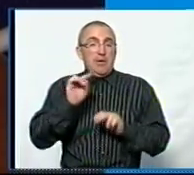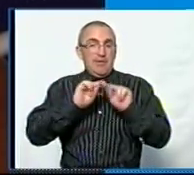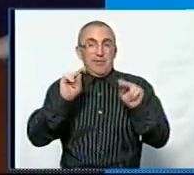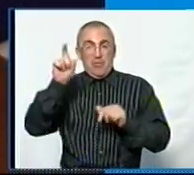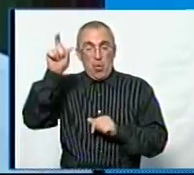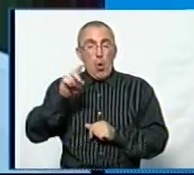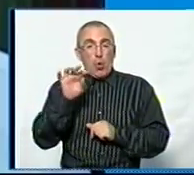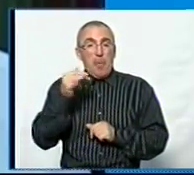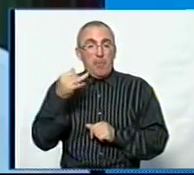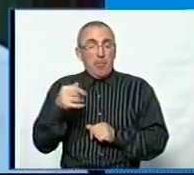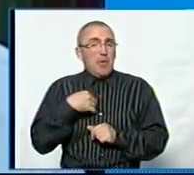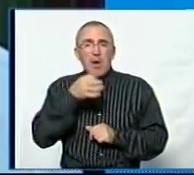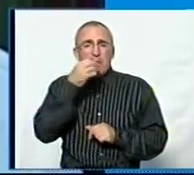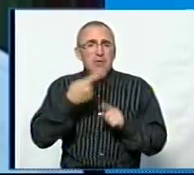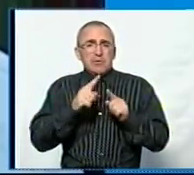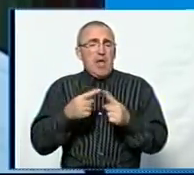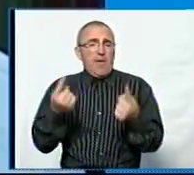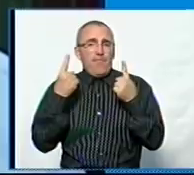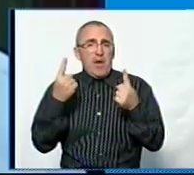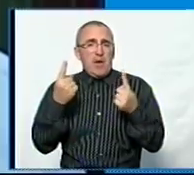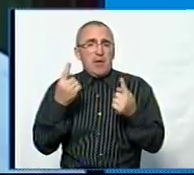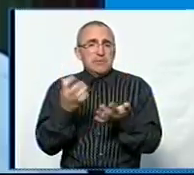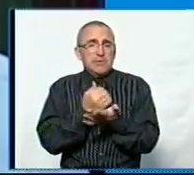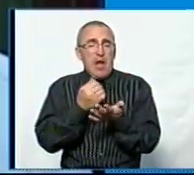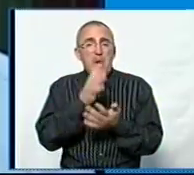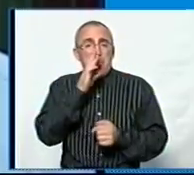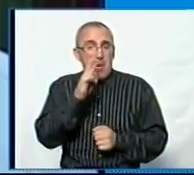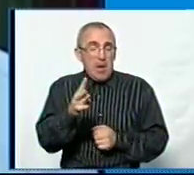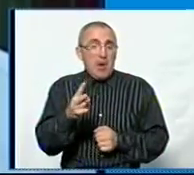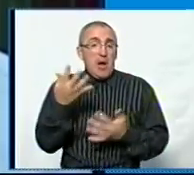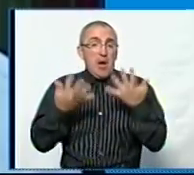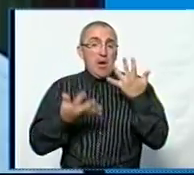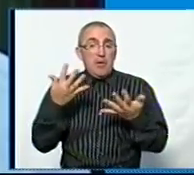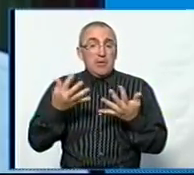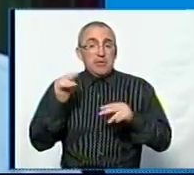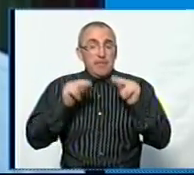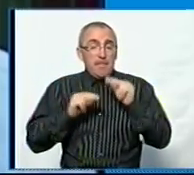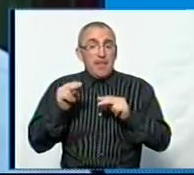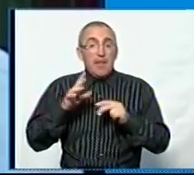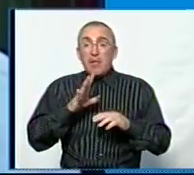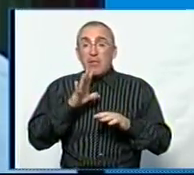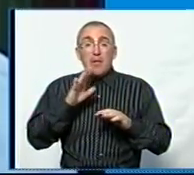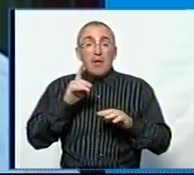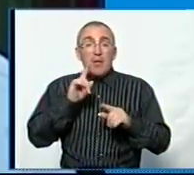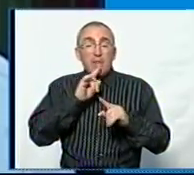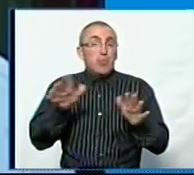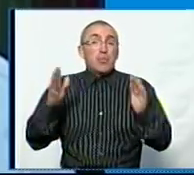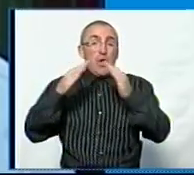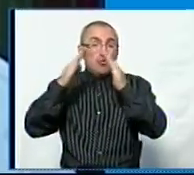Конопацький. Я не скажу, що це велика заробітна платня. Якщо зважити на те, як не буде ще житла